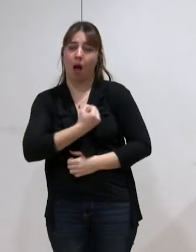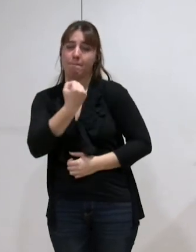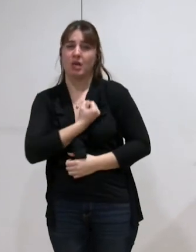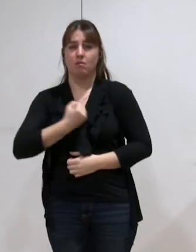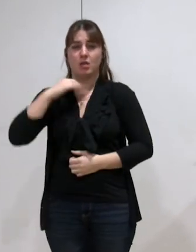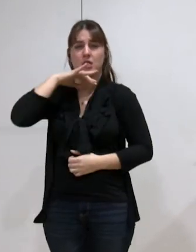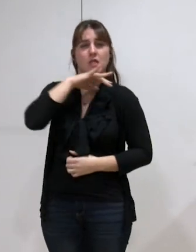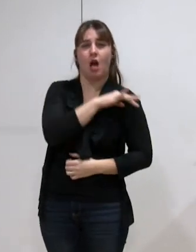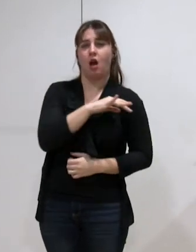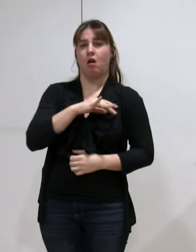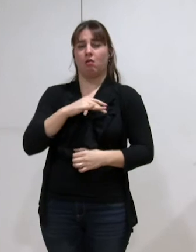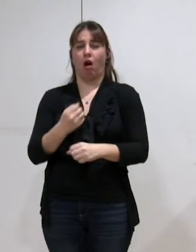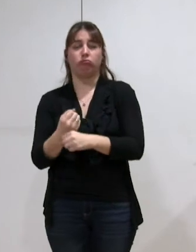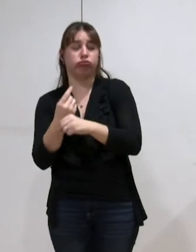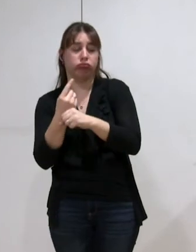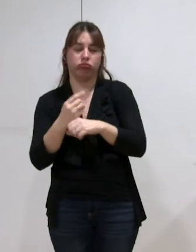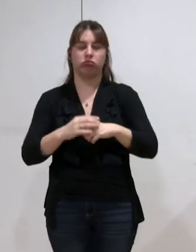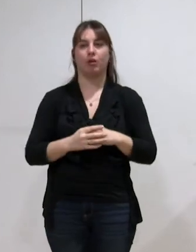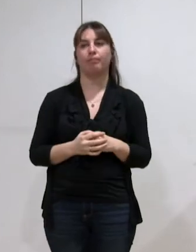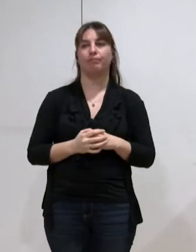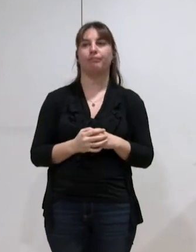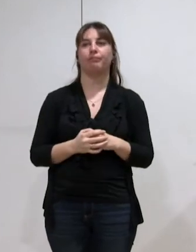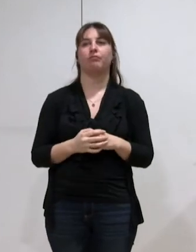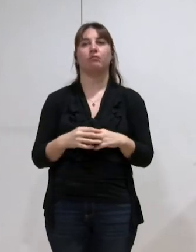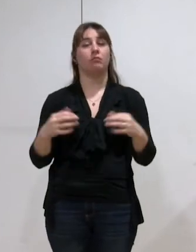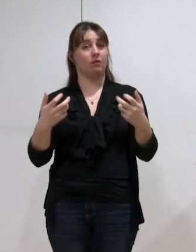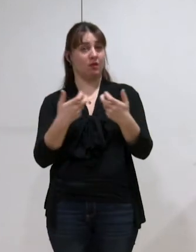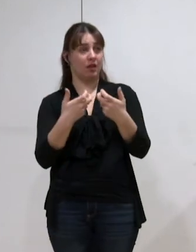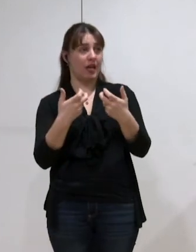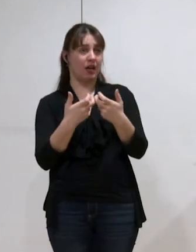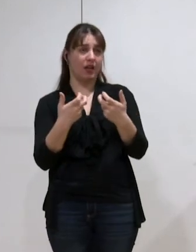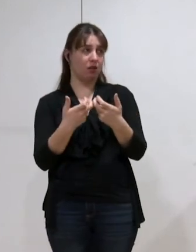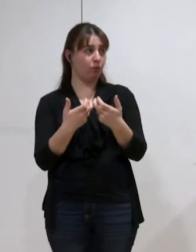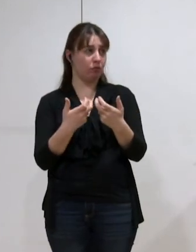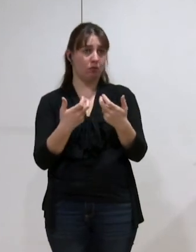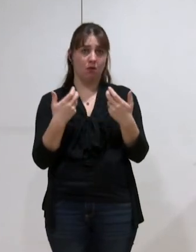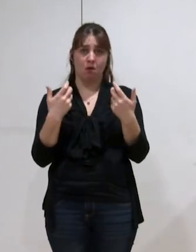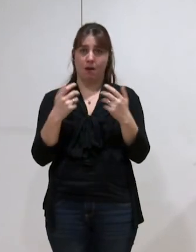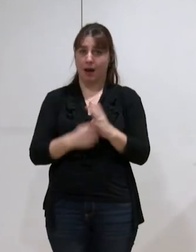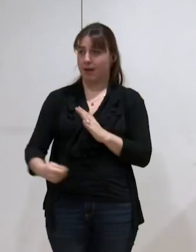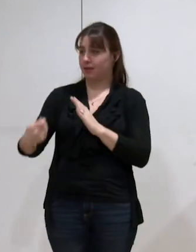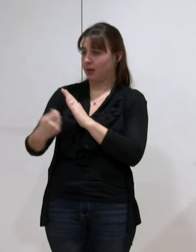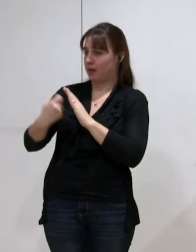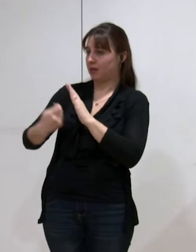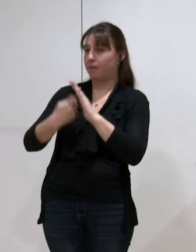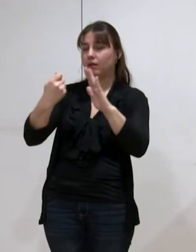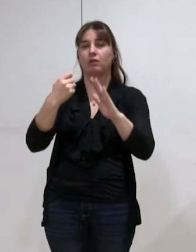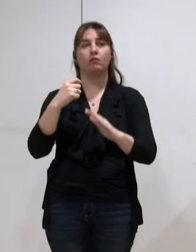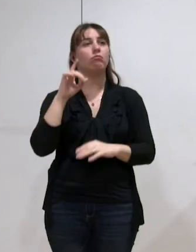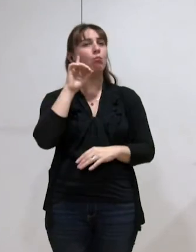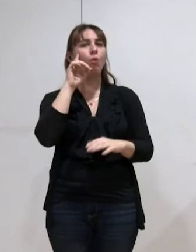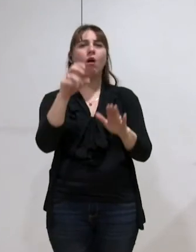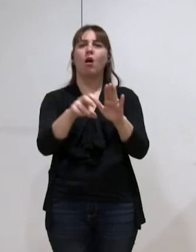Il y l'exemple. Et on retrouve ce genre de mécanisme. Évidemment, cette fois-ci, comment expliquer que Grenoble